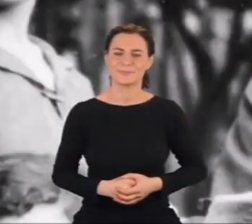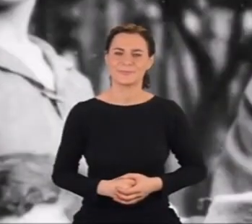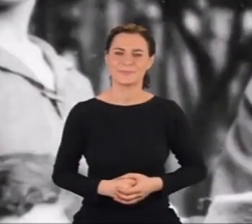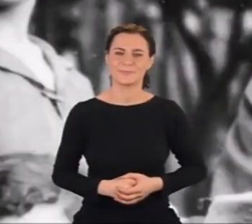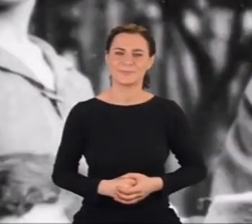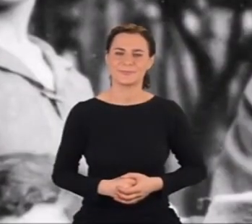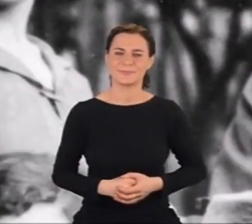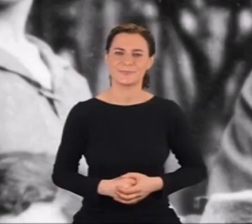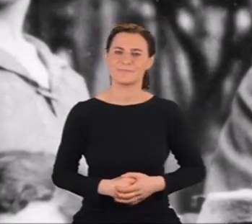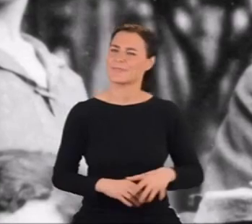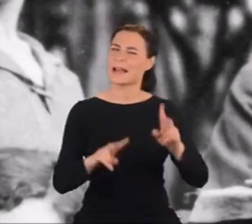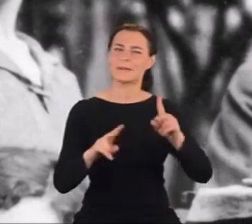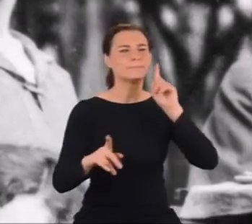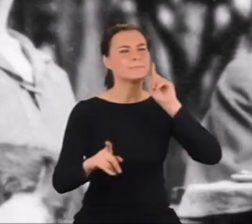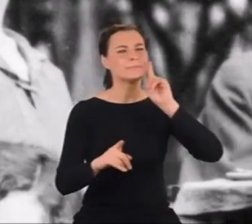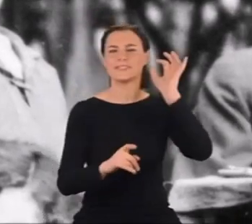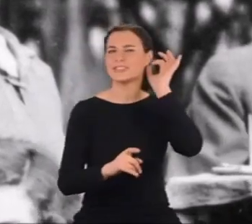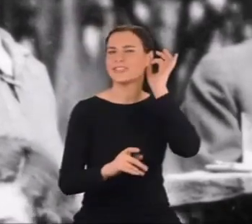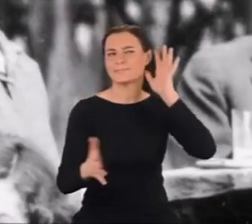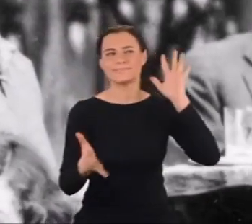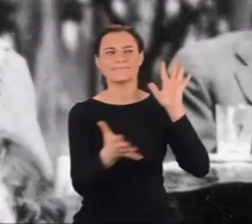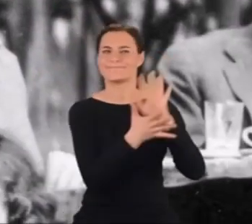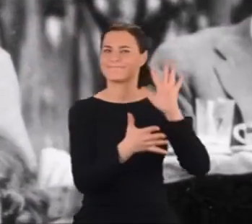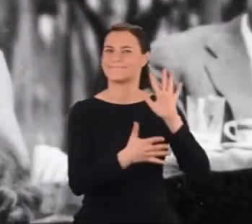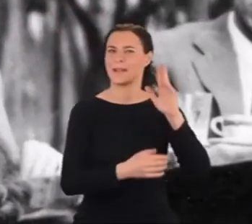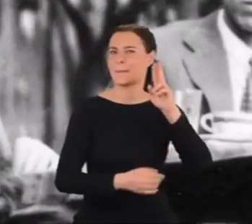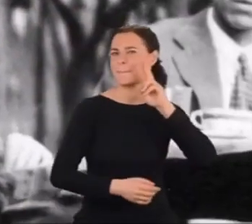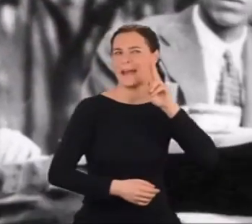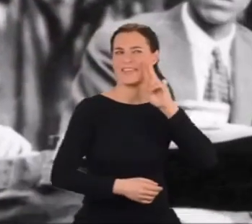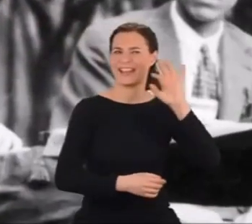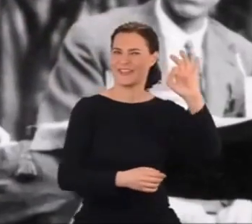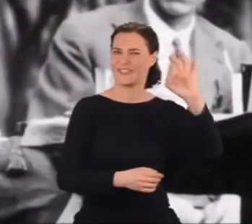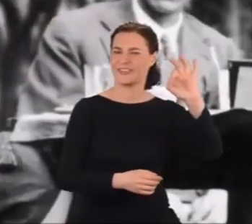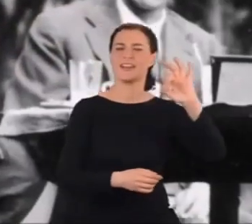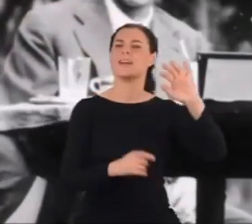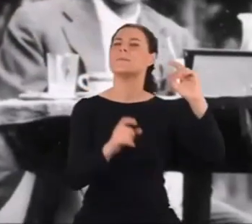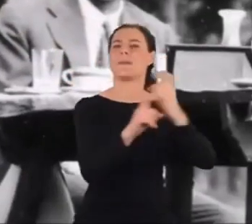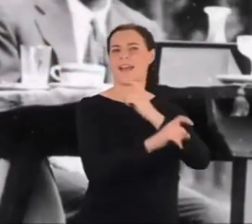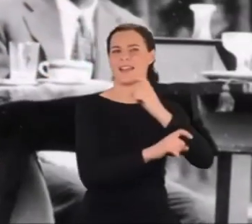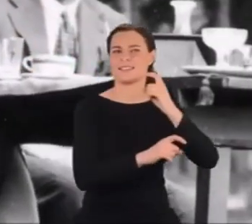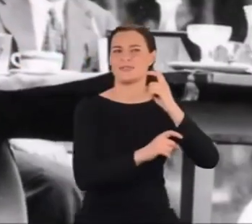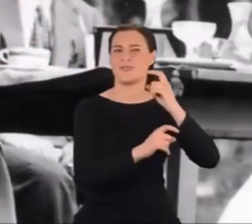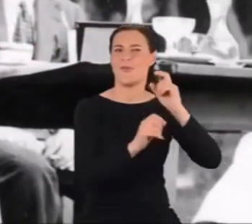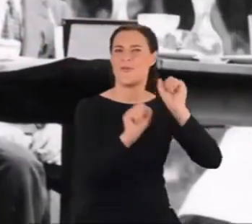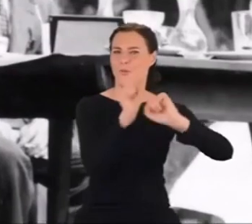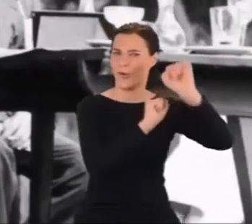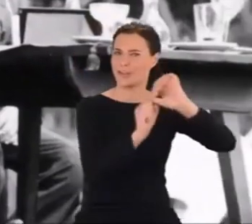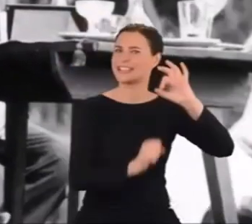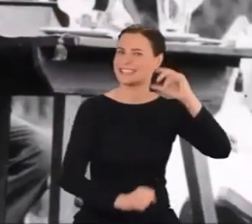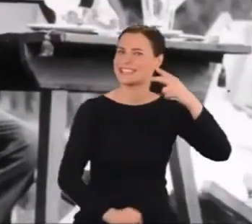Typowa sycylijska matka. Zgadza się. Ojciec